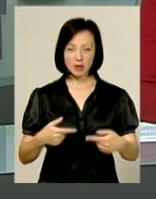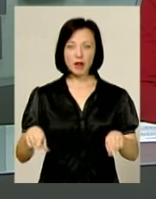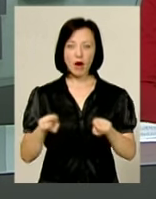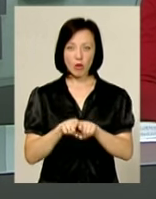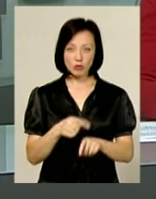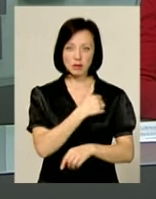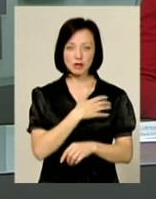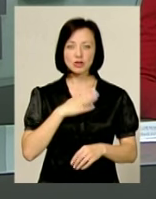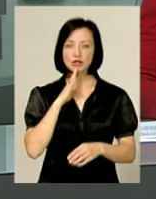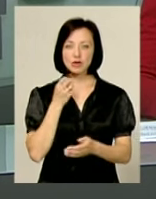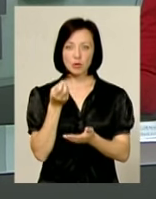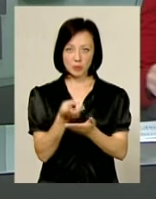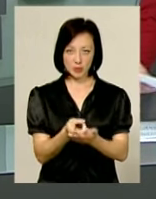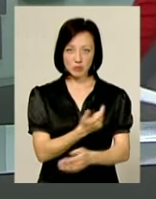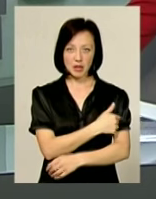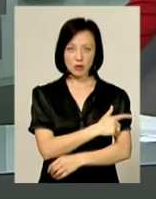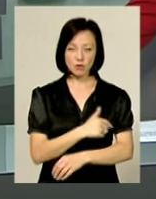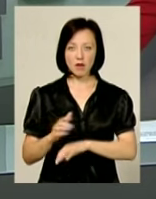поряд. Жінку госпіталізували.